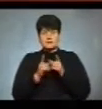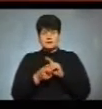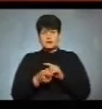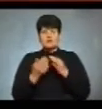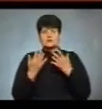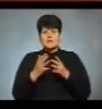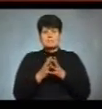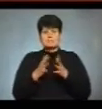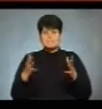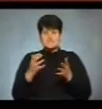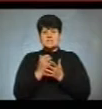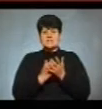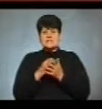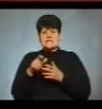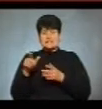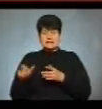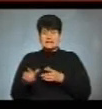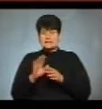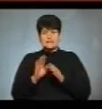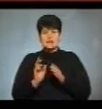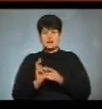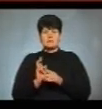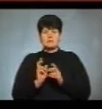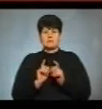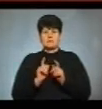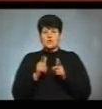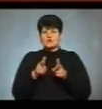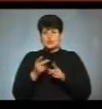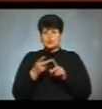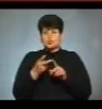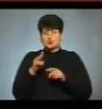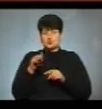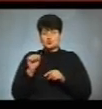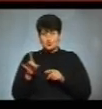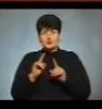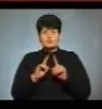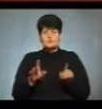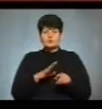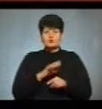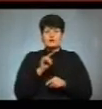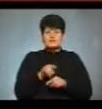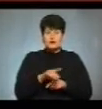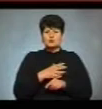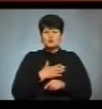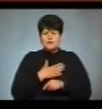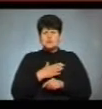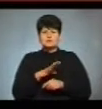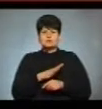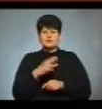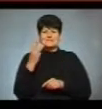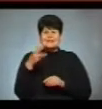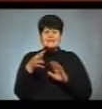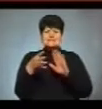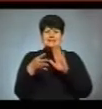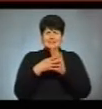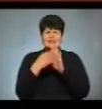кандидатів не прийшли у другий тур. Особливістю цих виборів було те, що у нас було 39 номінантів,